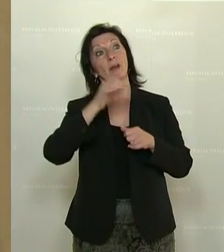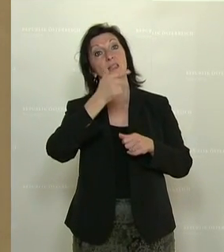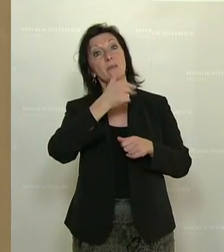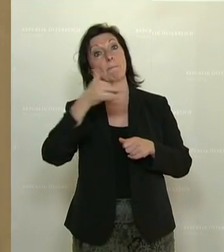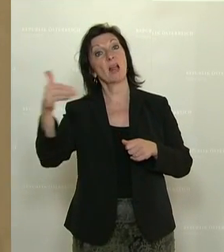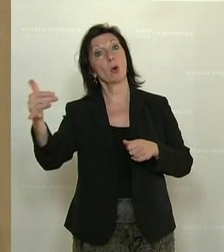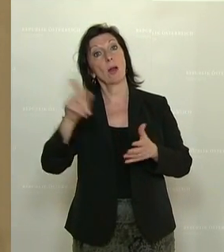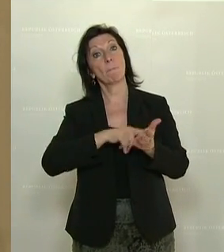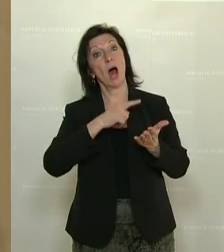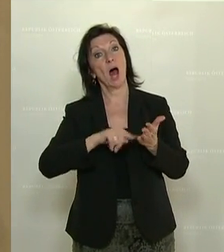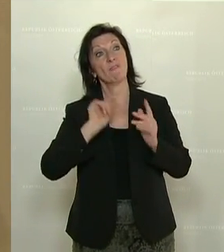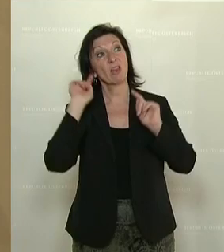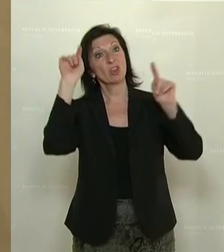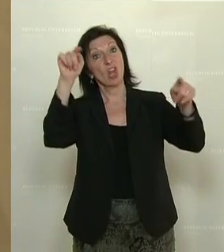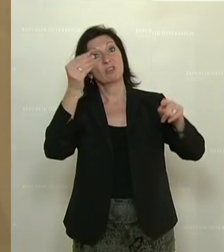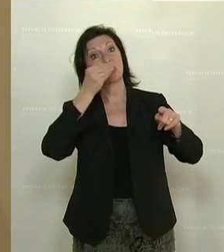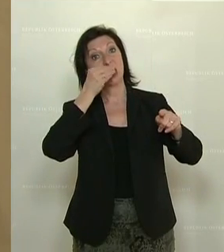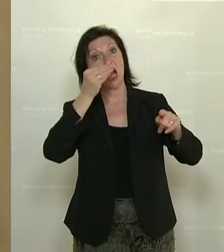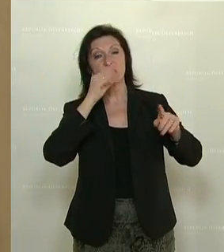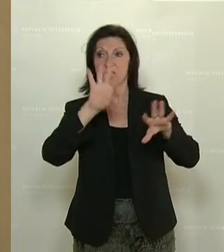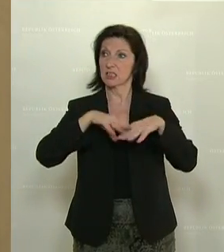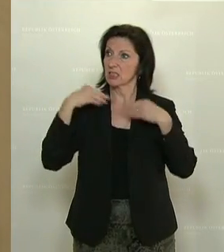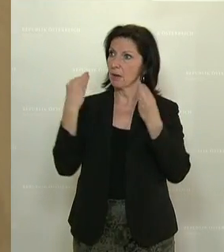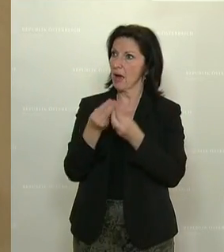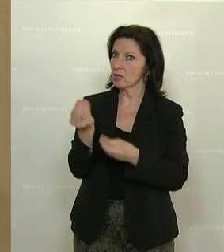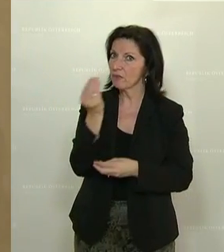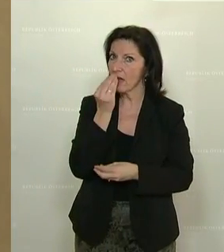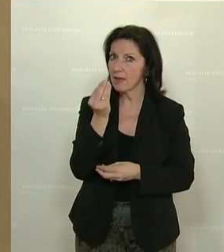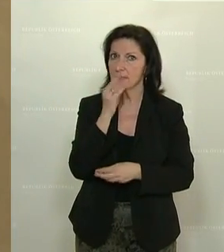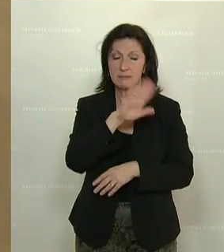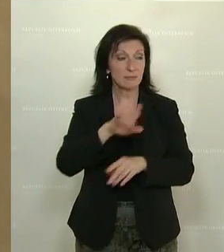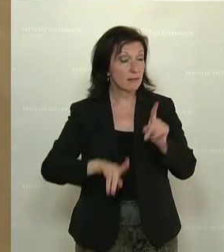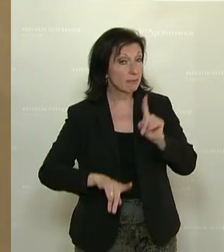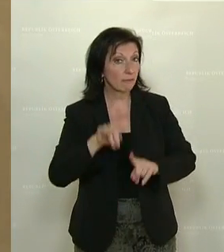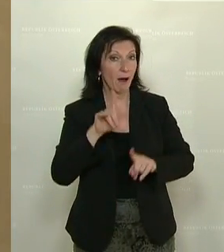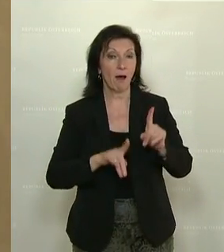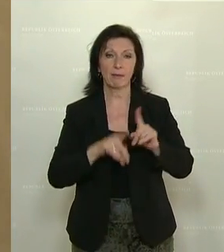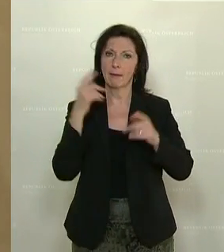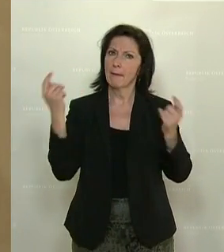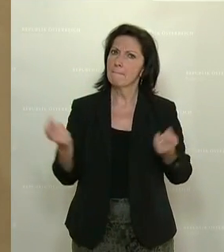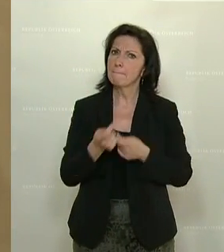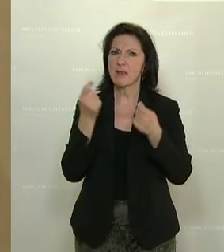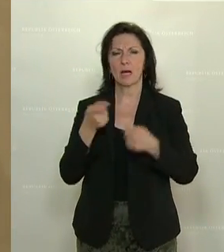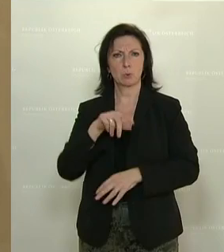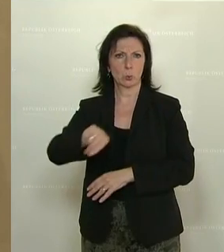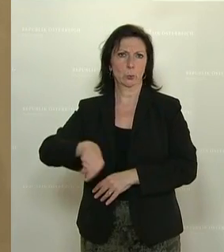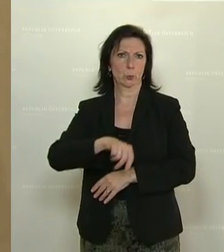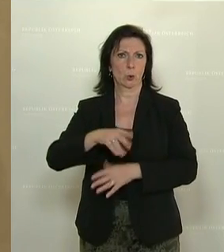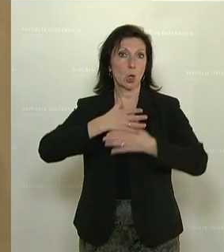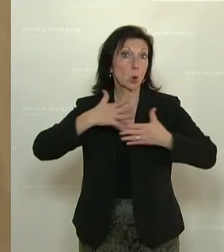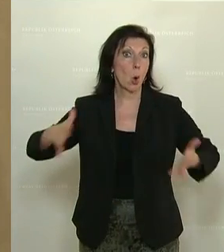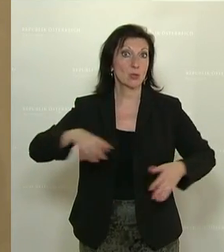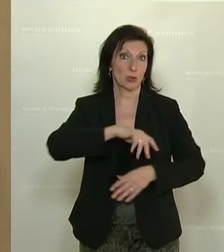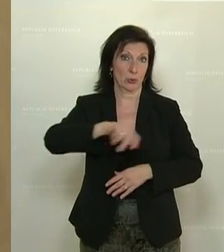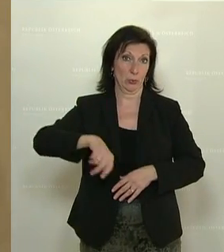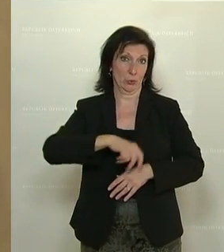Außerhausverzehr, bei der Gemeinschaftsverpflegung, im Kindergarten, in den Betriebskantinen, in den Großküchen,